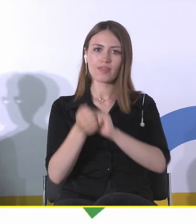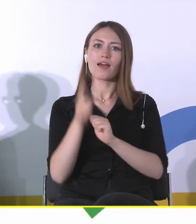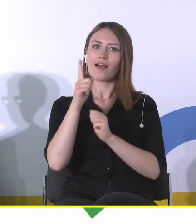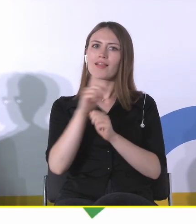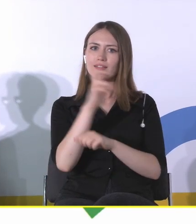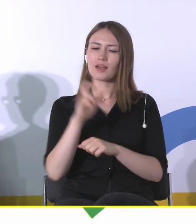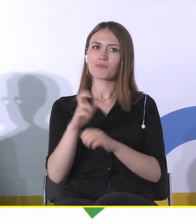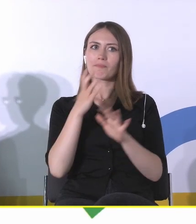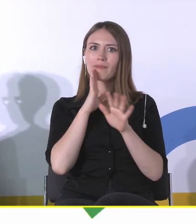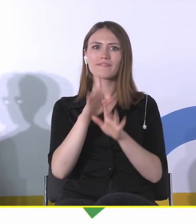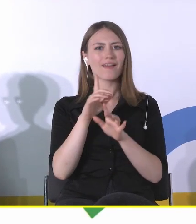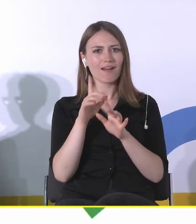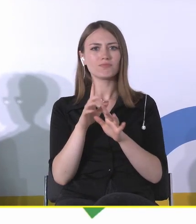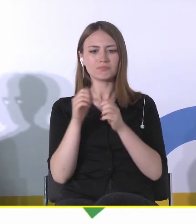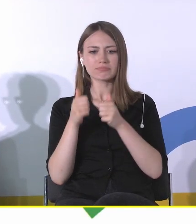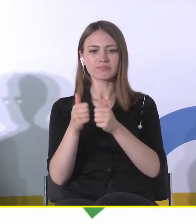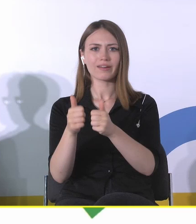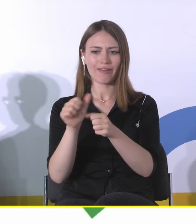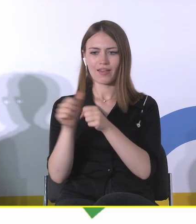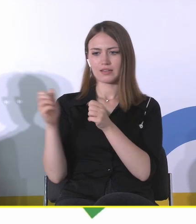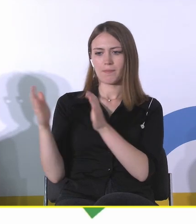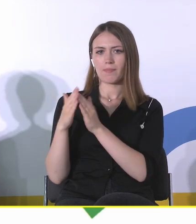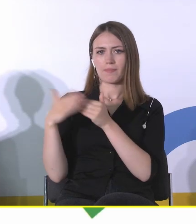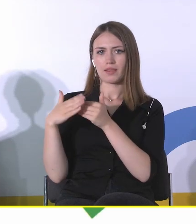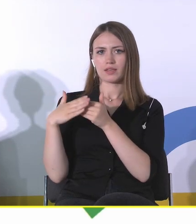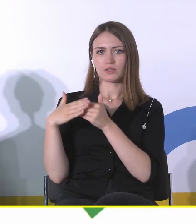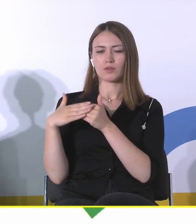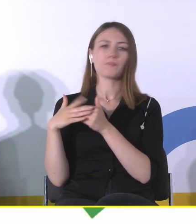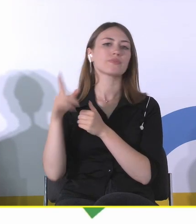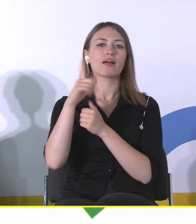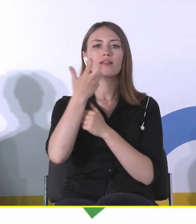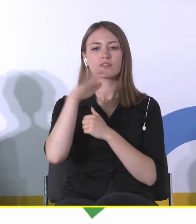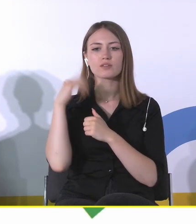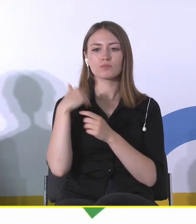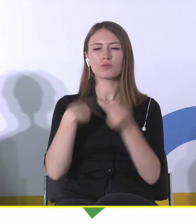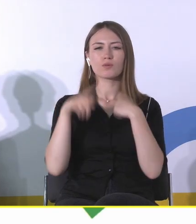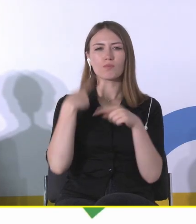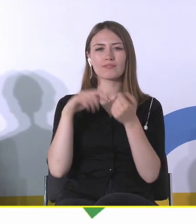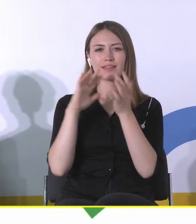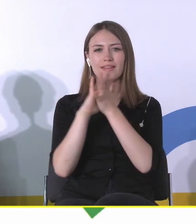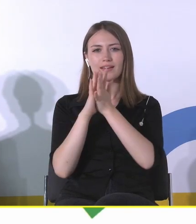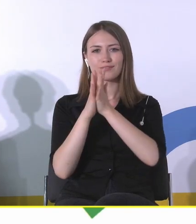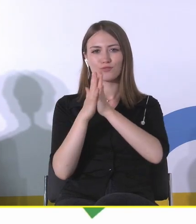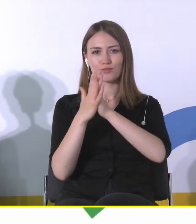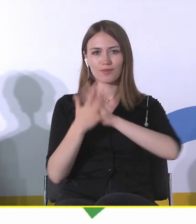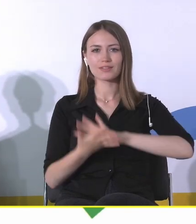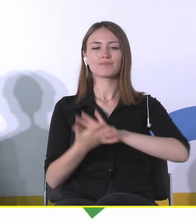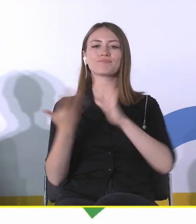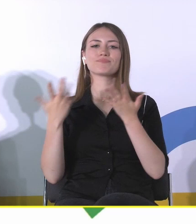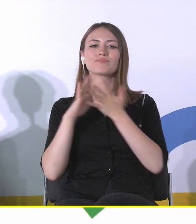które wokół nas funkcjonuje, natomiast mówiłaś wcześniej o transformacji i wydaje mi się, że transformacja to był taki moment, żeby